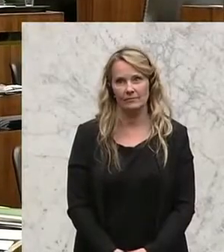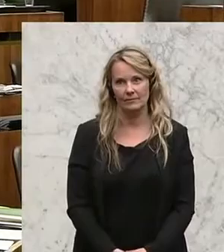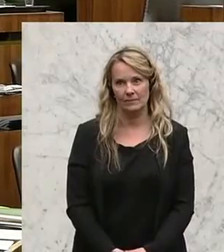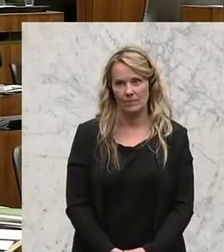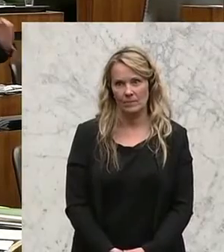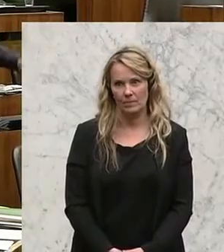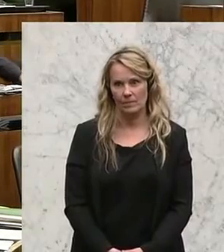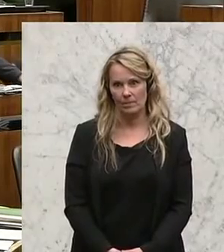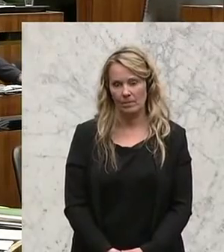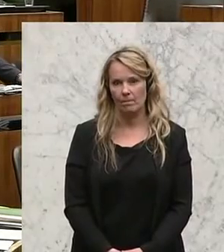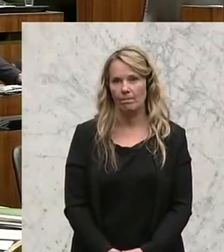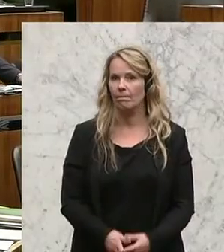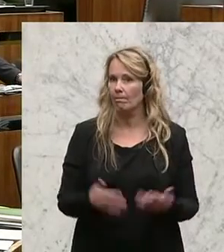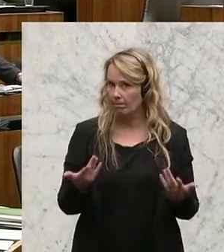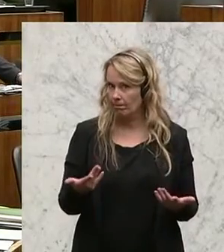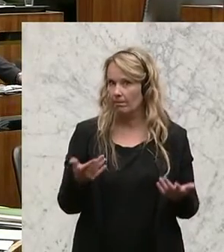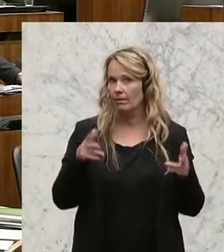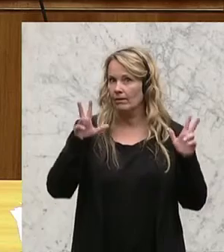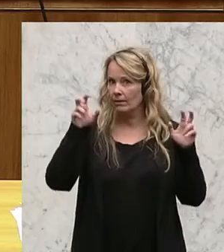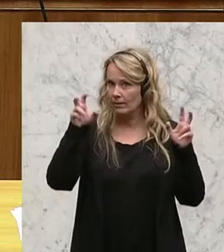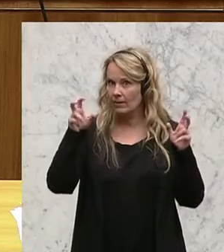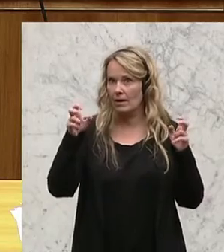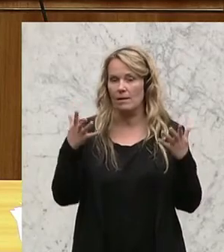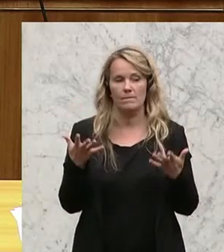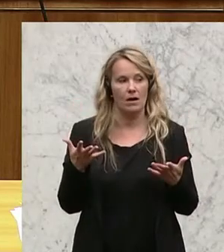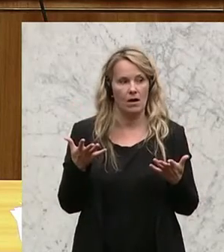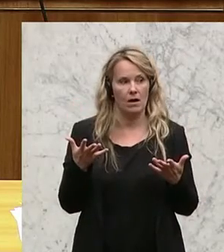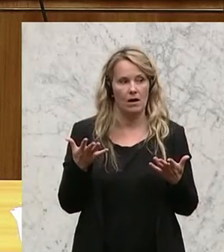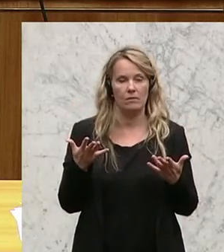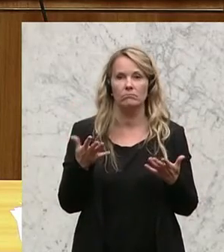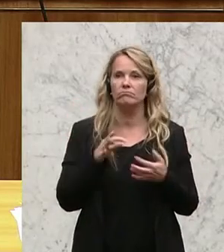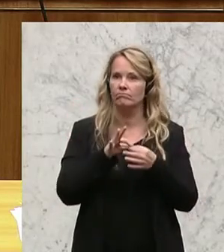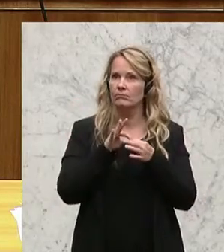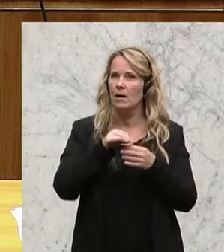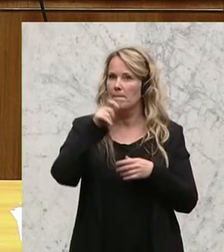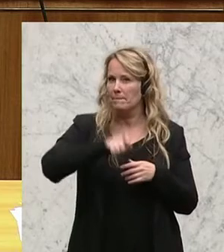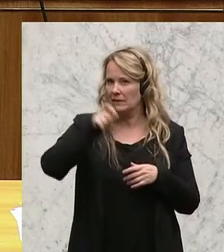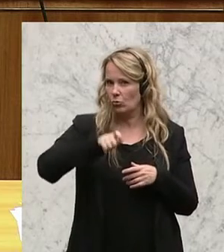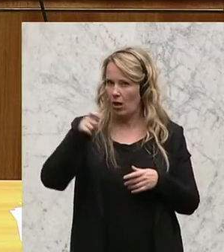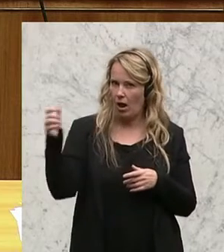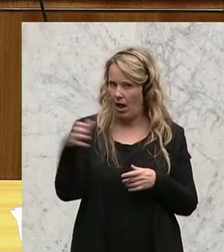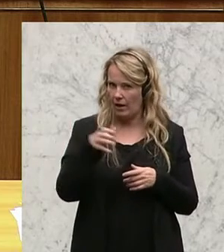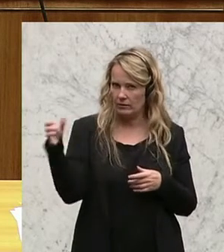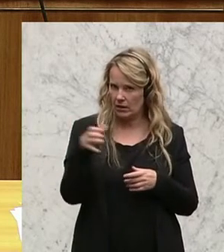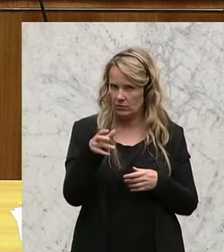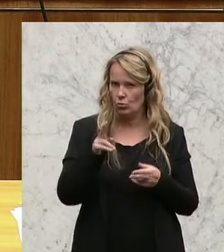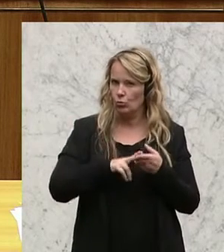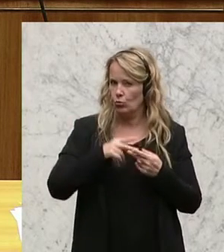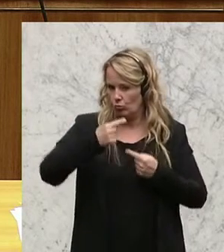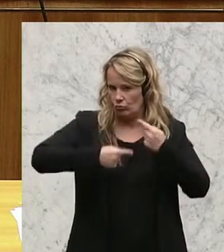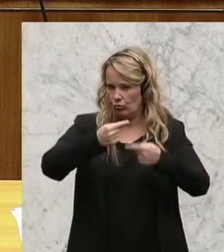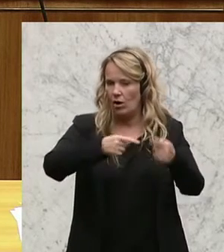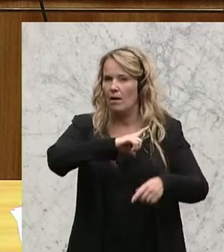Als Thema habe ich den Personaleinsatz und die Vorgehensweise